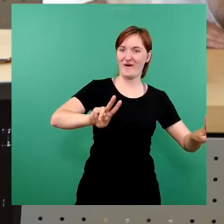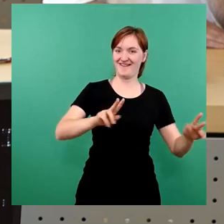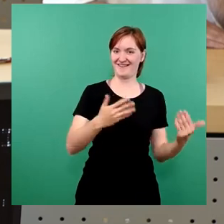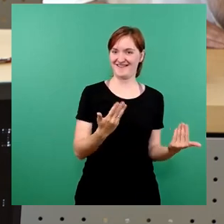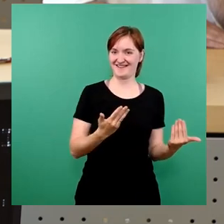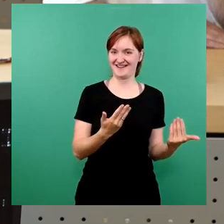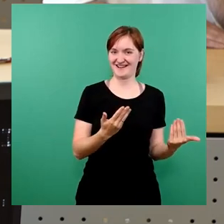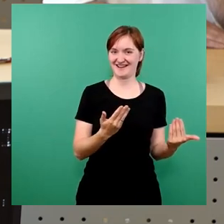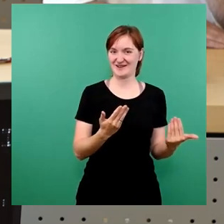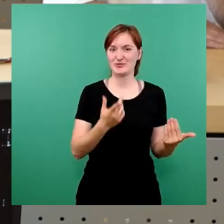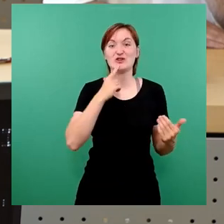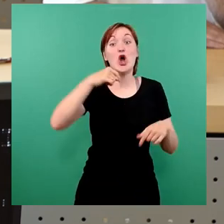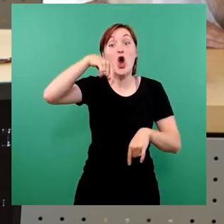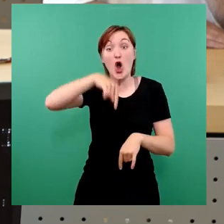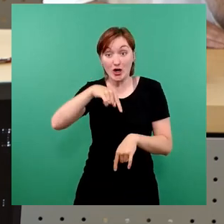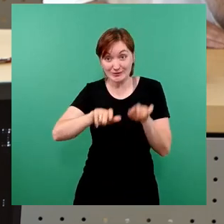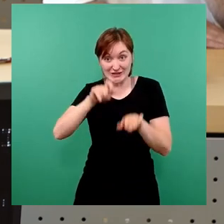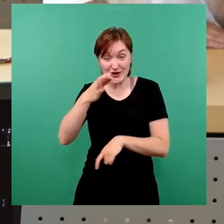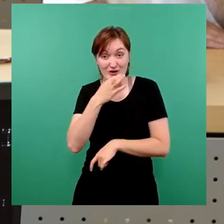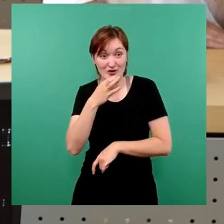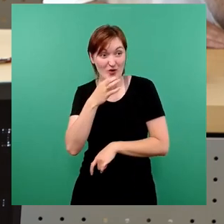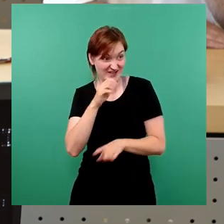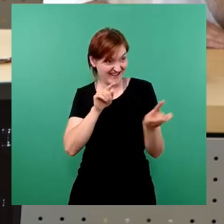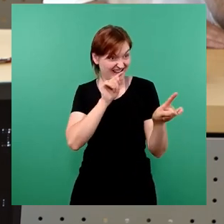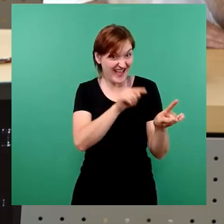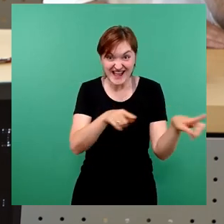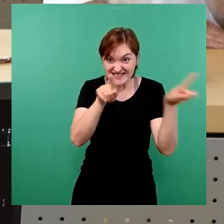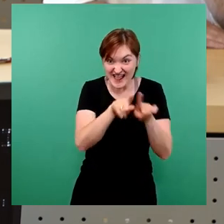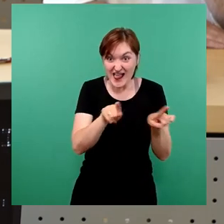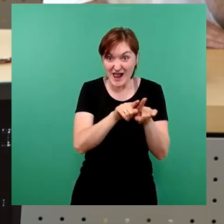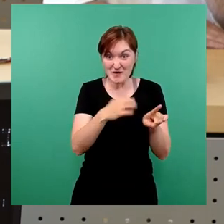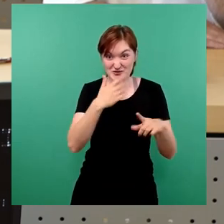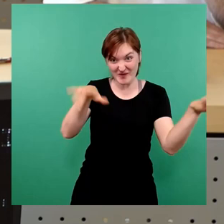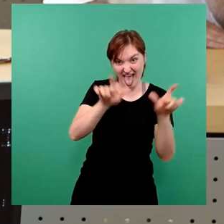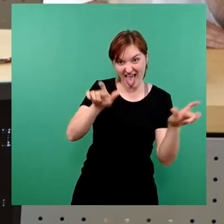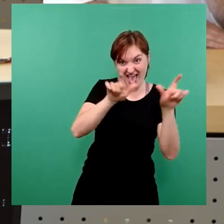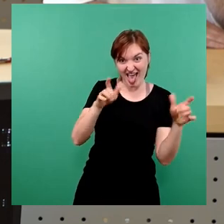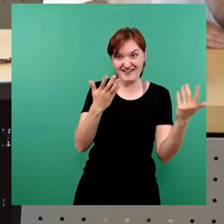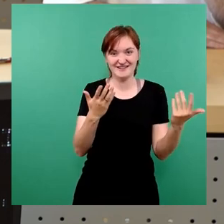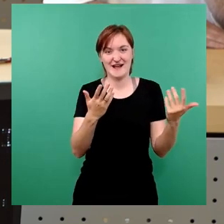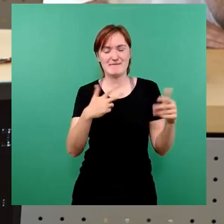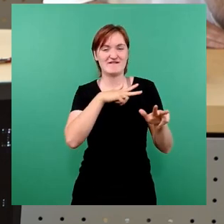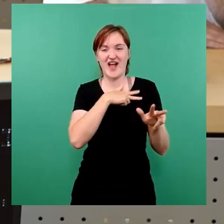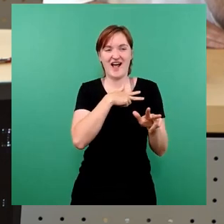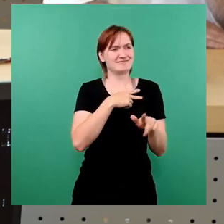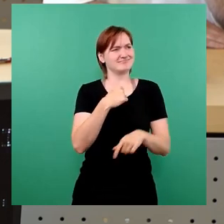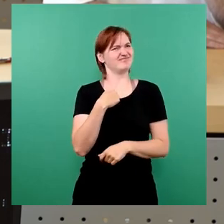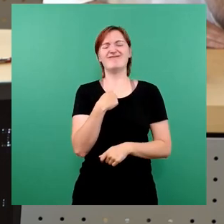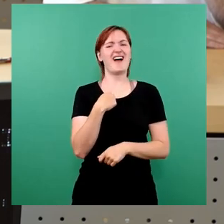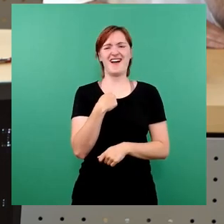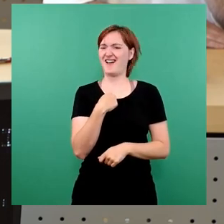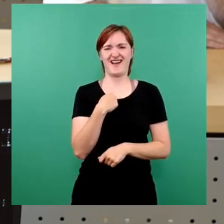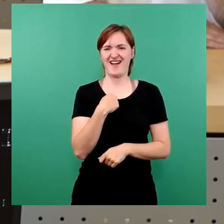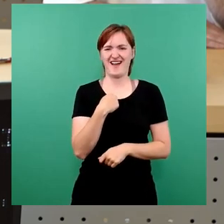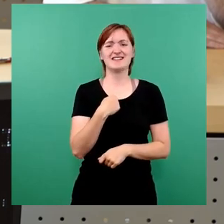so, dass heute die heute jungen Leute genau das gleiche Recht für sich rausnehmen wollen, wie wir es damals in den 90er Jahren gemacht haben. Das ist einfach